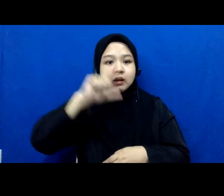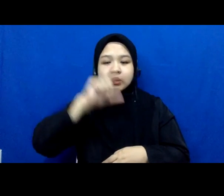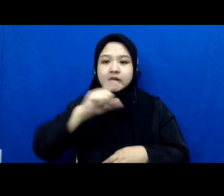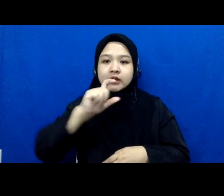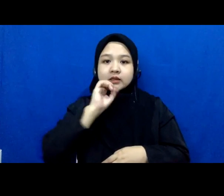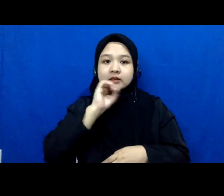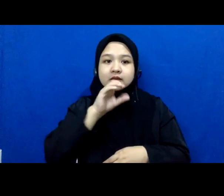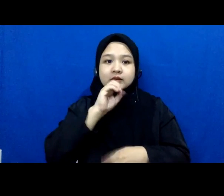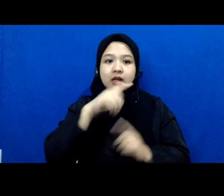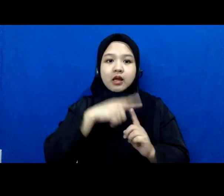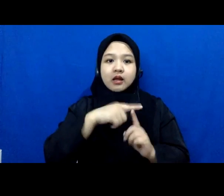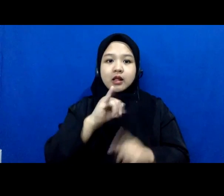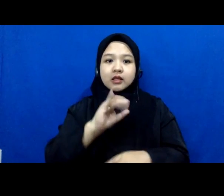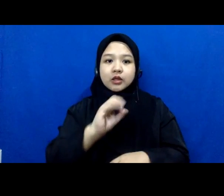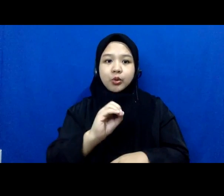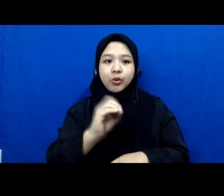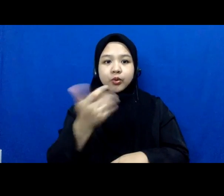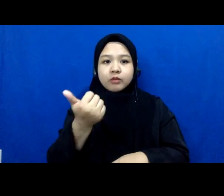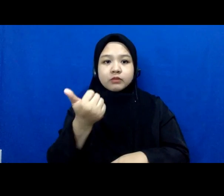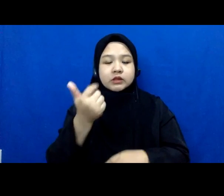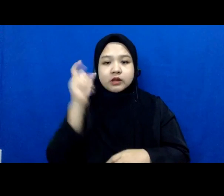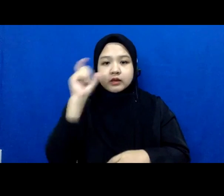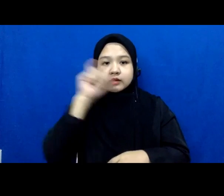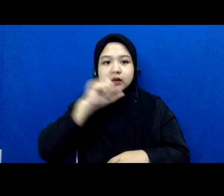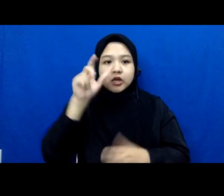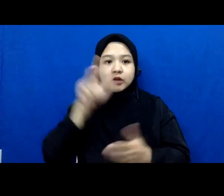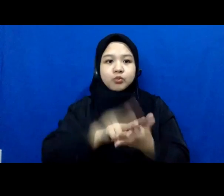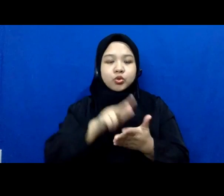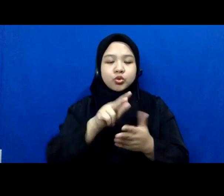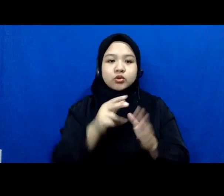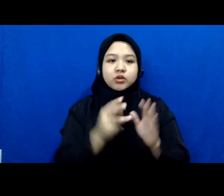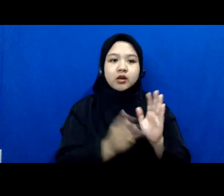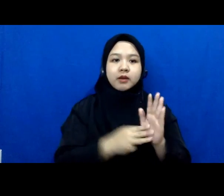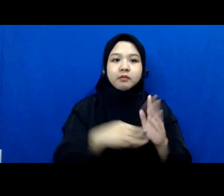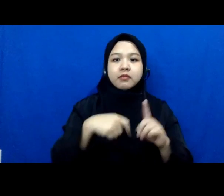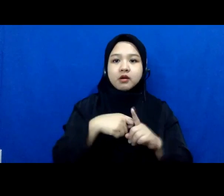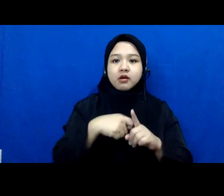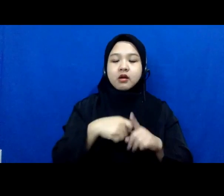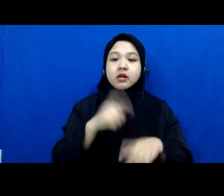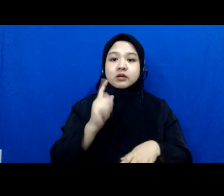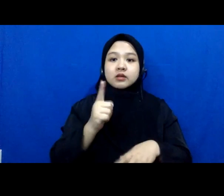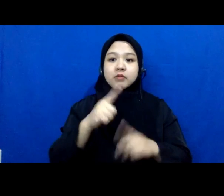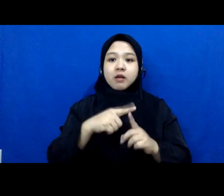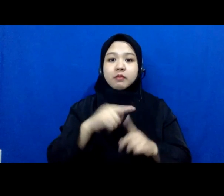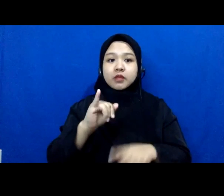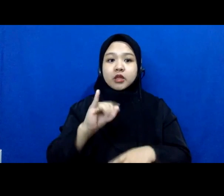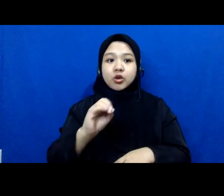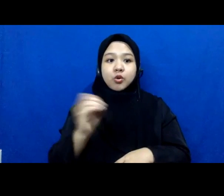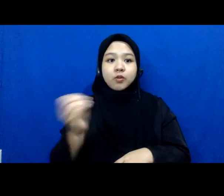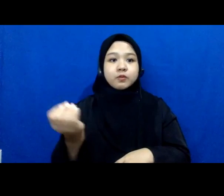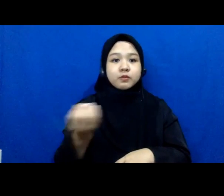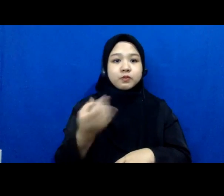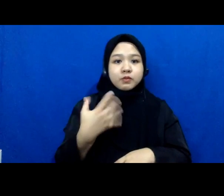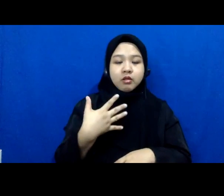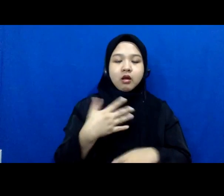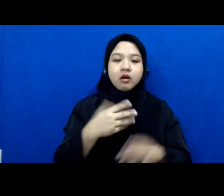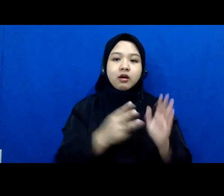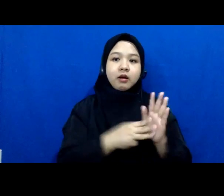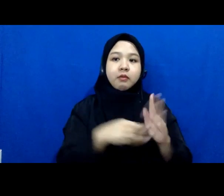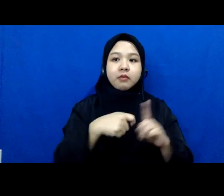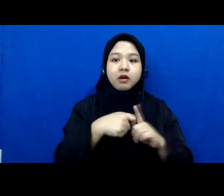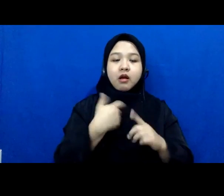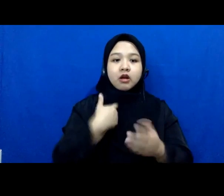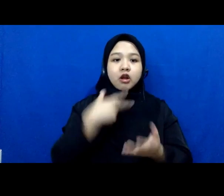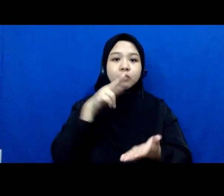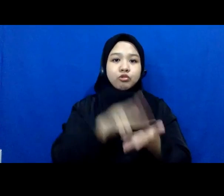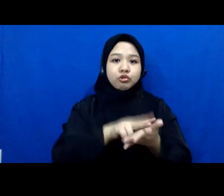Tio Tegar Wicaksono ini silahkan teman-teman cari putusan MK-nya karena Mas Tio bilang disini MK punya putusan